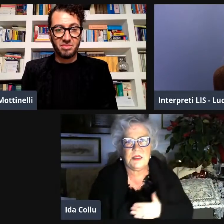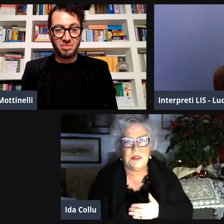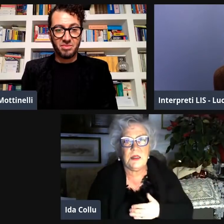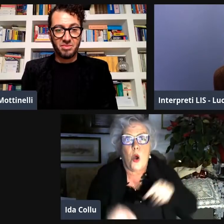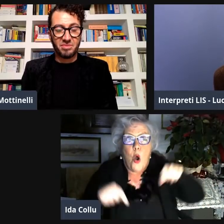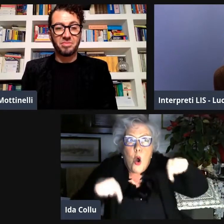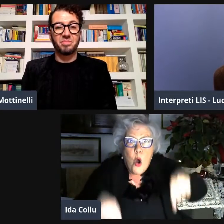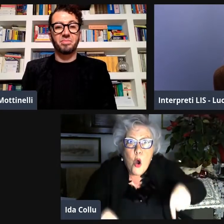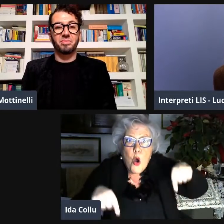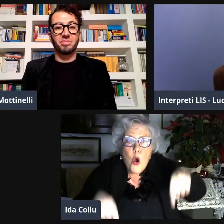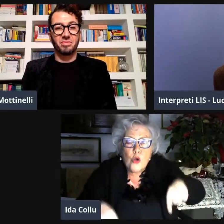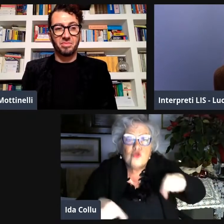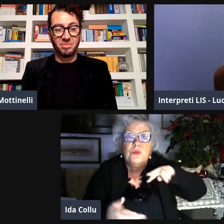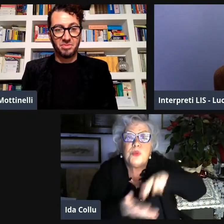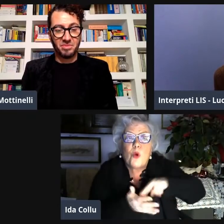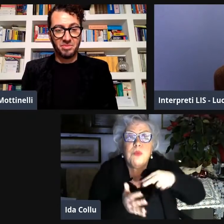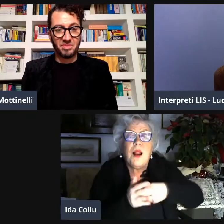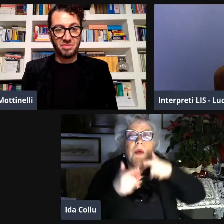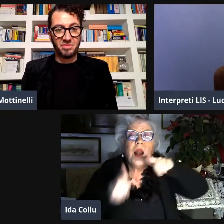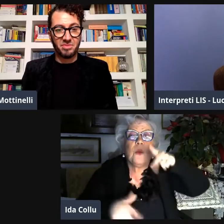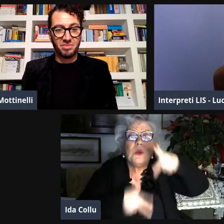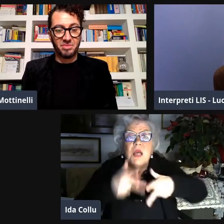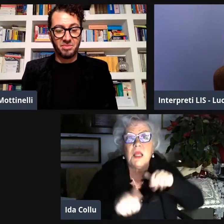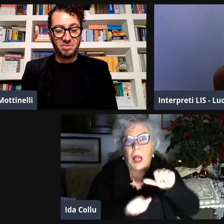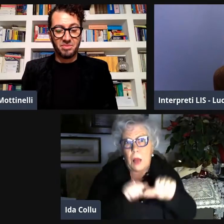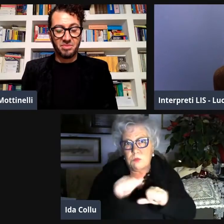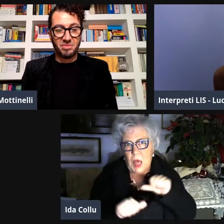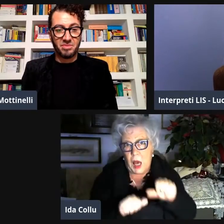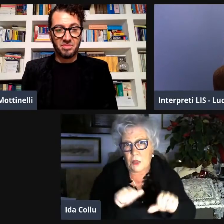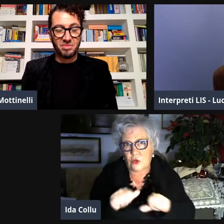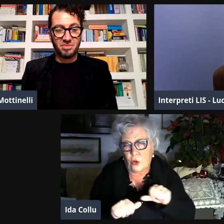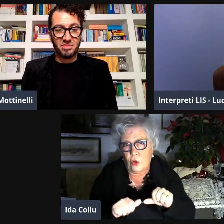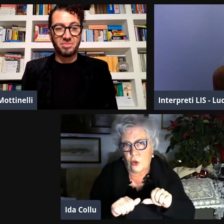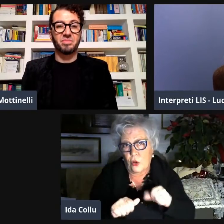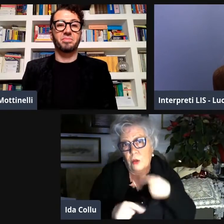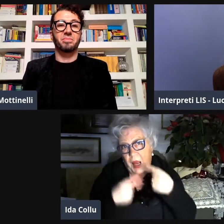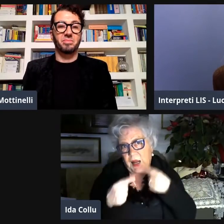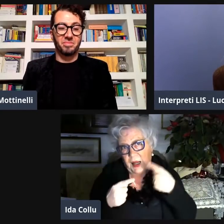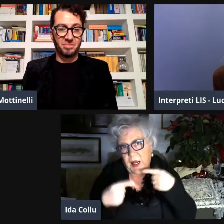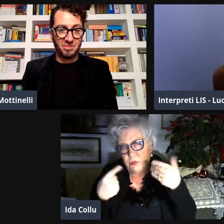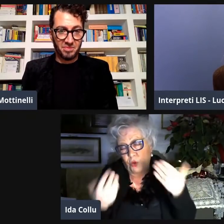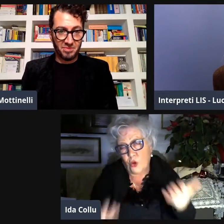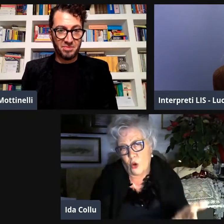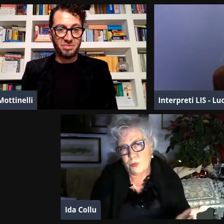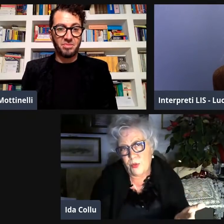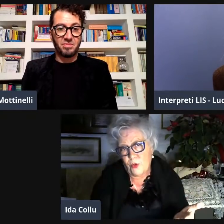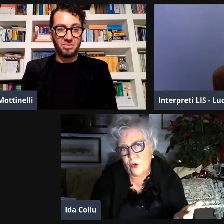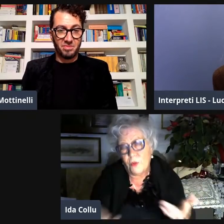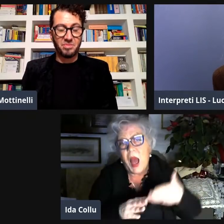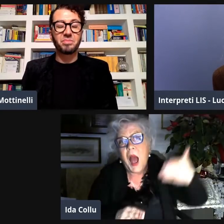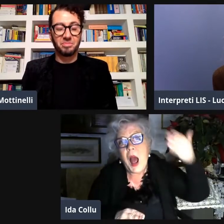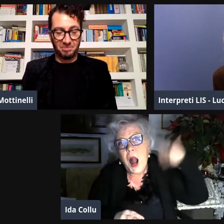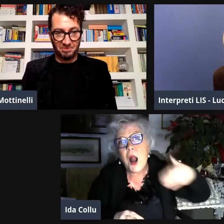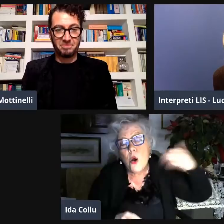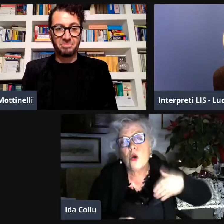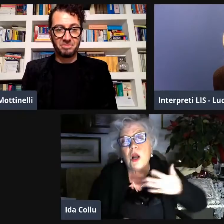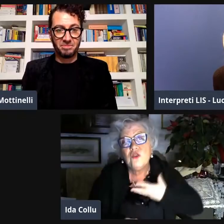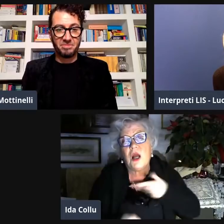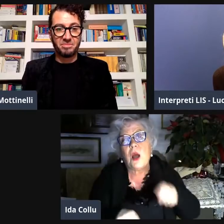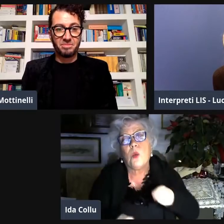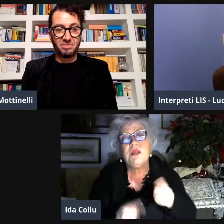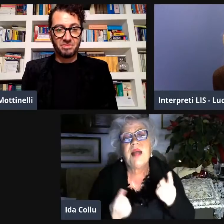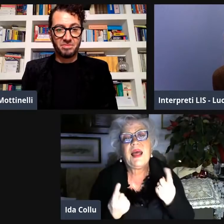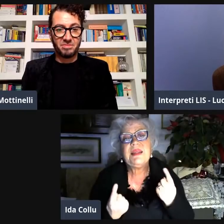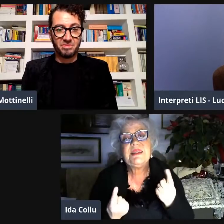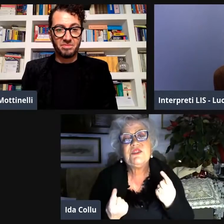sorde l'accessibilità e la possibilità di fare qualsiasi cosa i problemi dati adesso dalla lingua dei segni sono altri